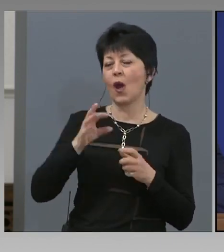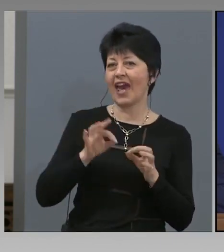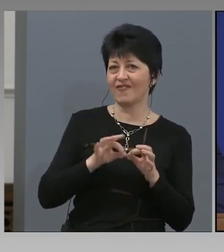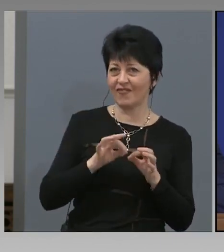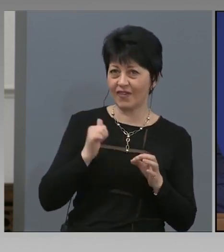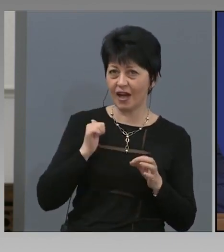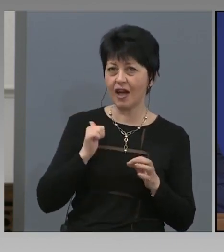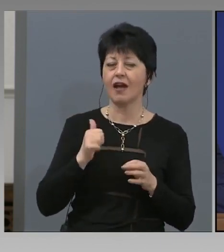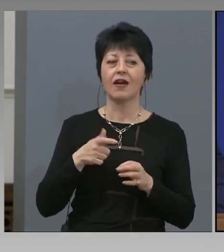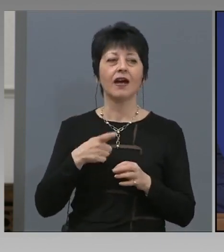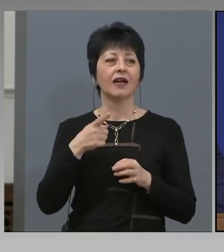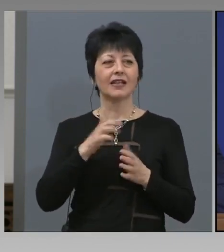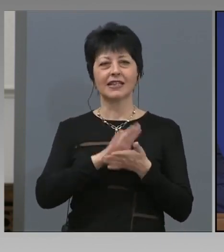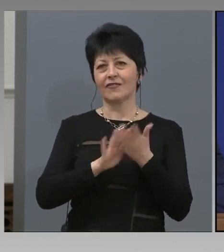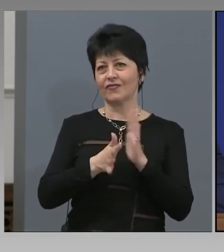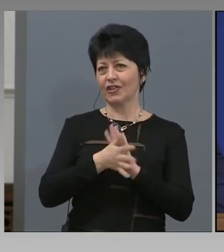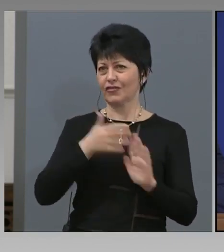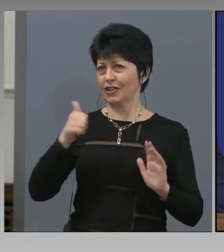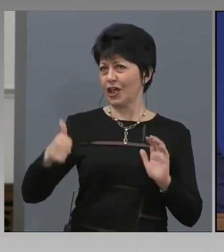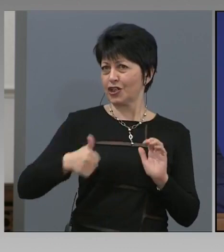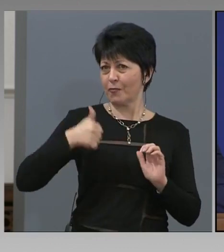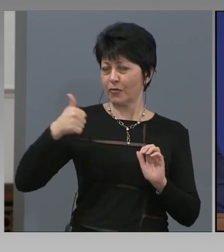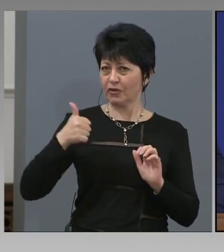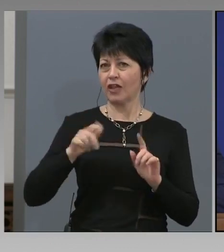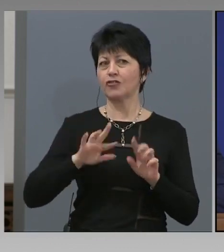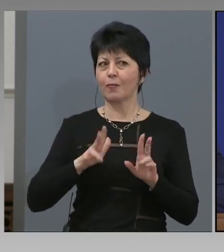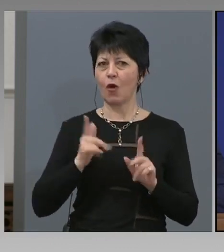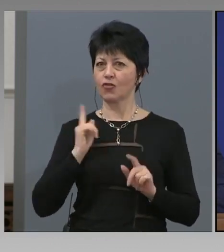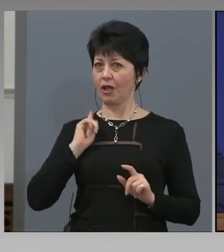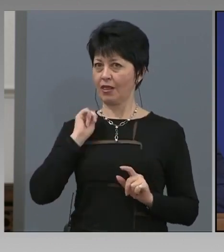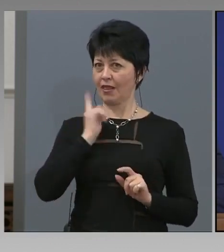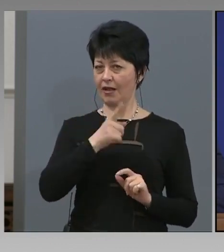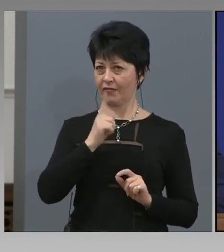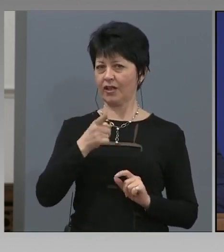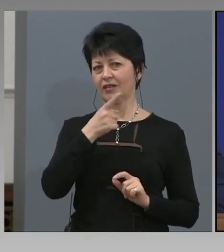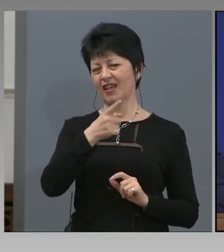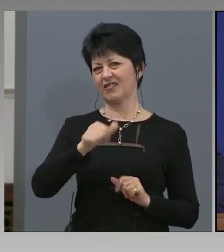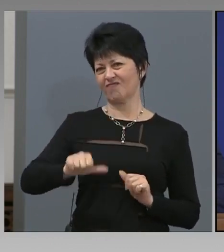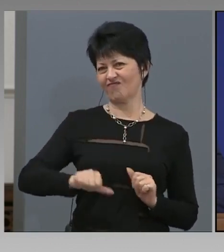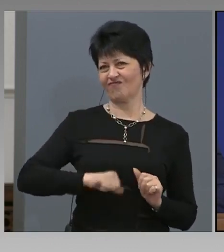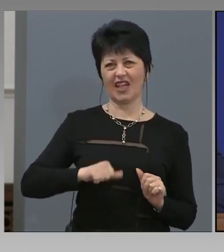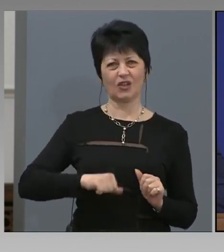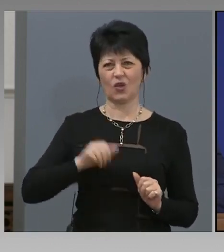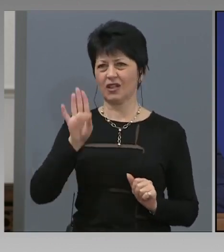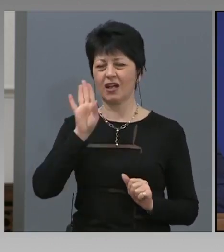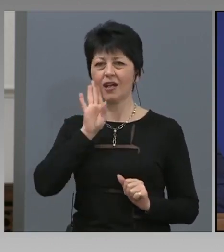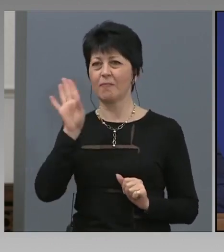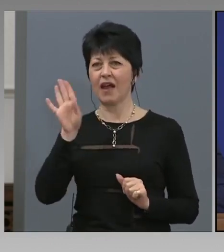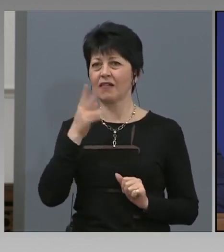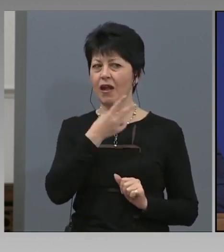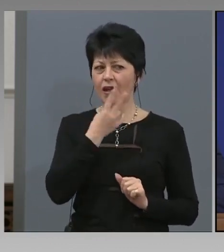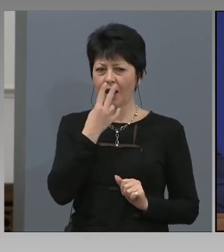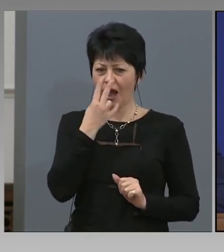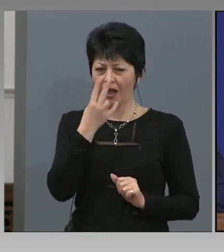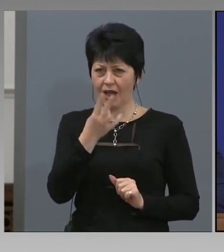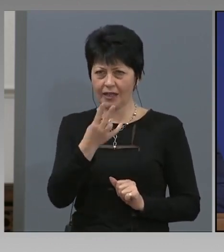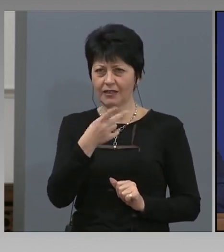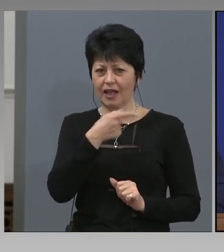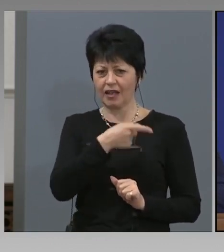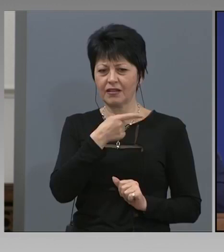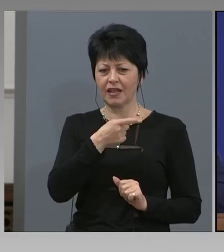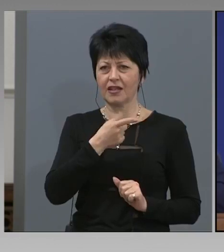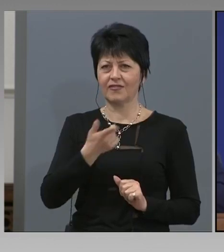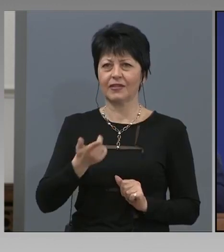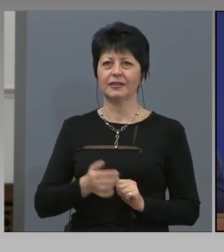на силствено. Завършвайте шампионатите, иначе може да ви накажем. Те се ядосаха на белгийците конкретно. Как гледате и на такива разпоредия? Какво е да гледам, че